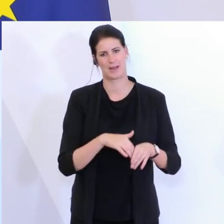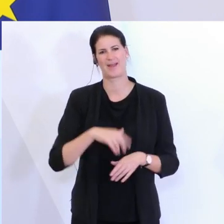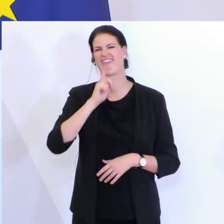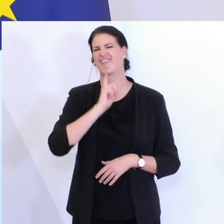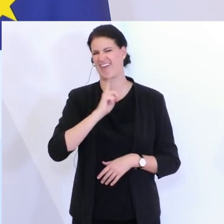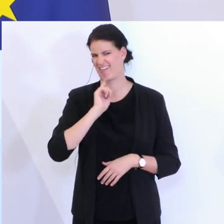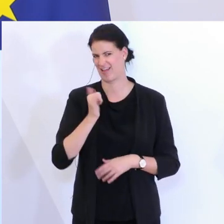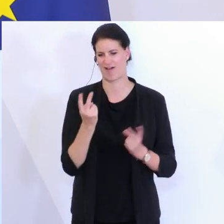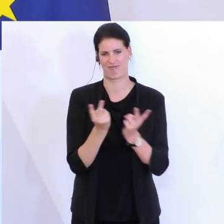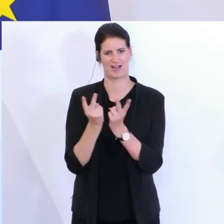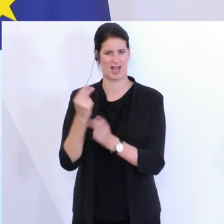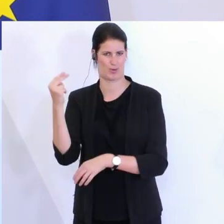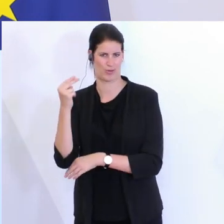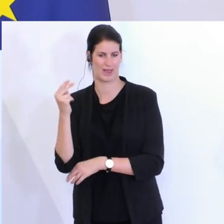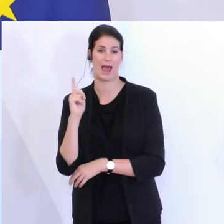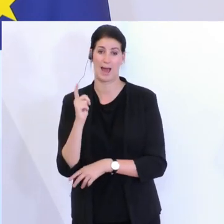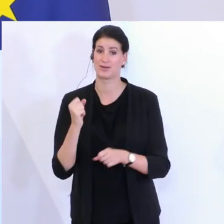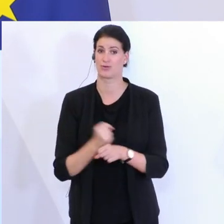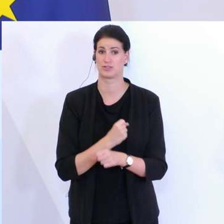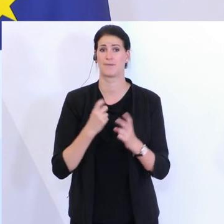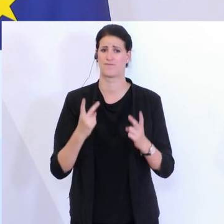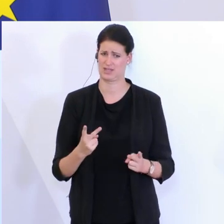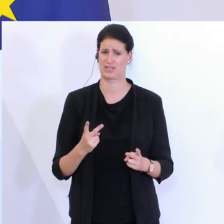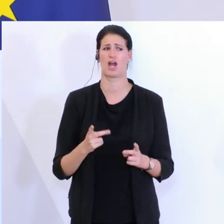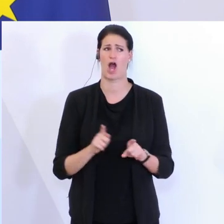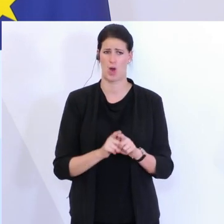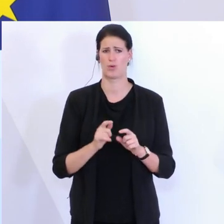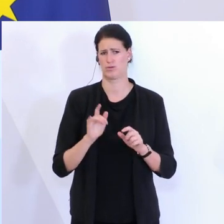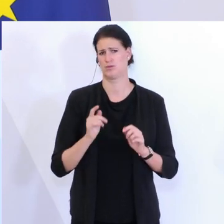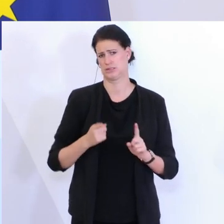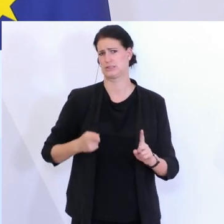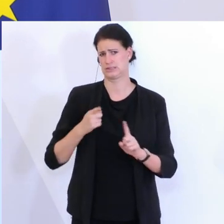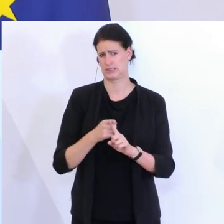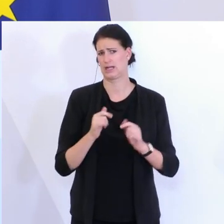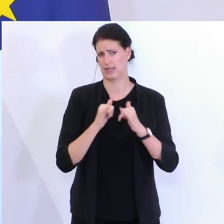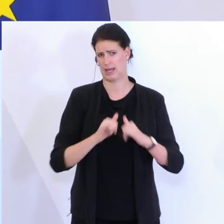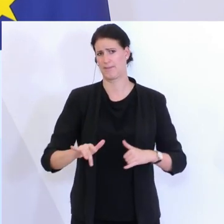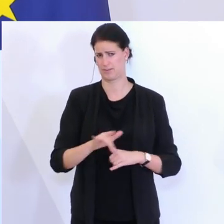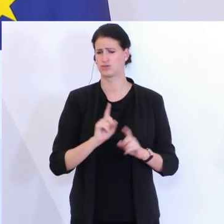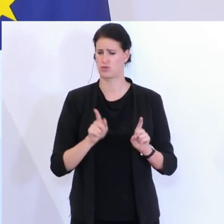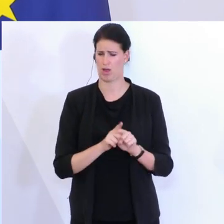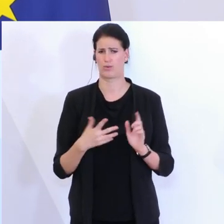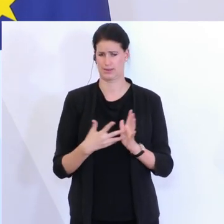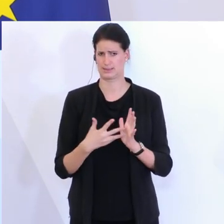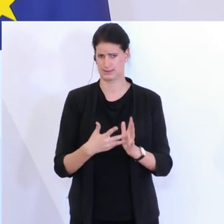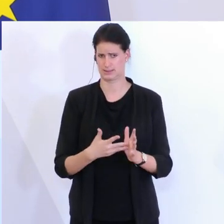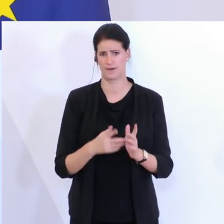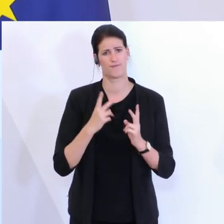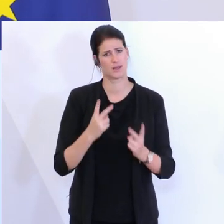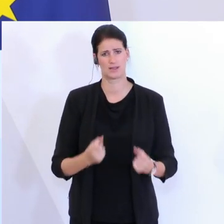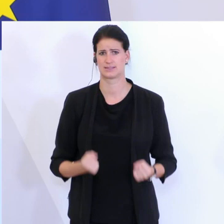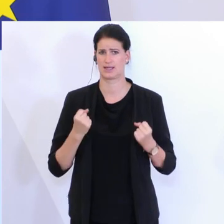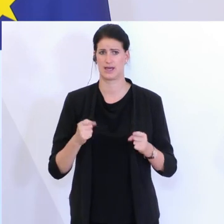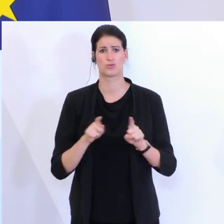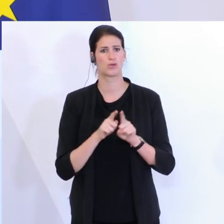Hotels. Aber letztlich sollte man versuchen, das immer breiter auszurollen, um den Sicherheitsaspekt. Und auch das Image